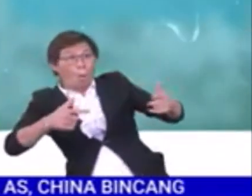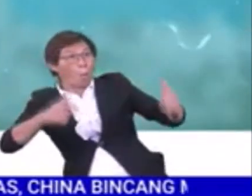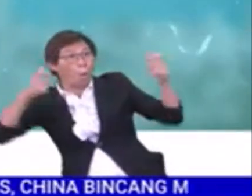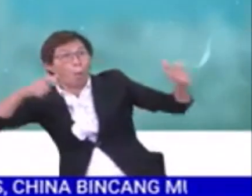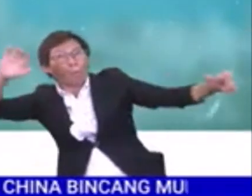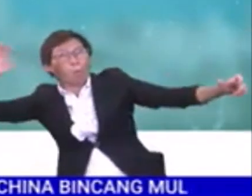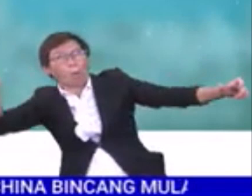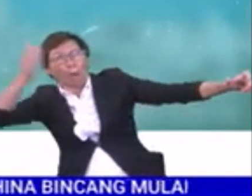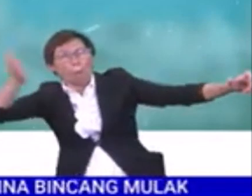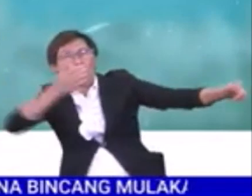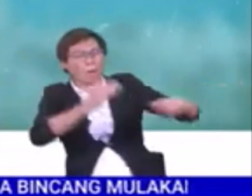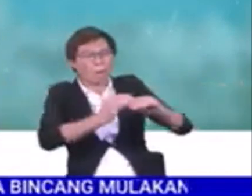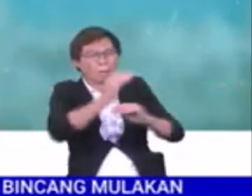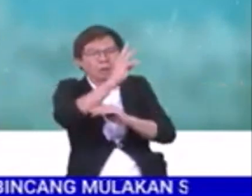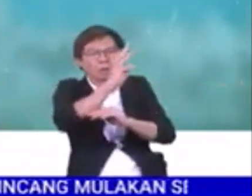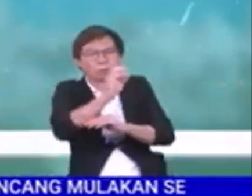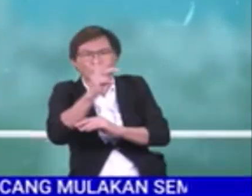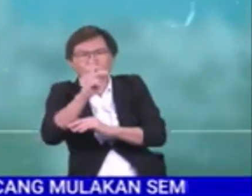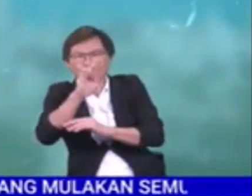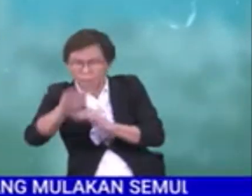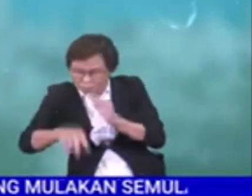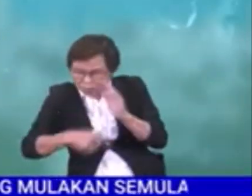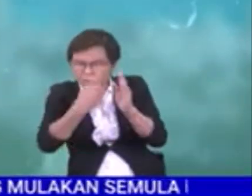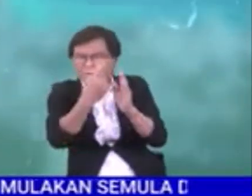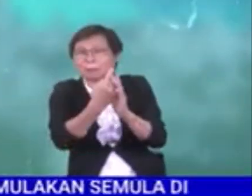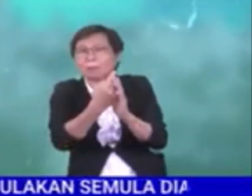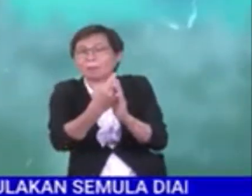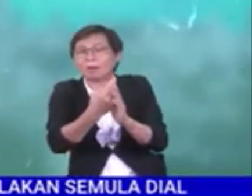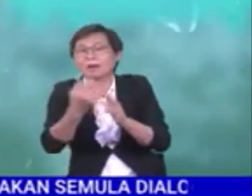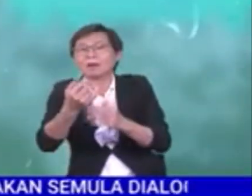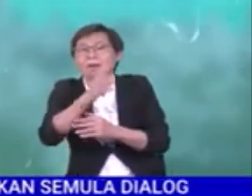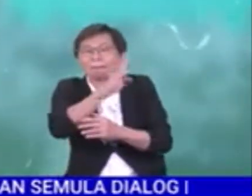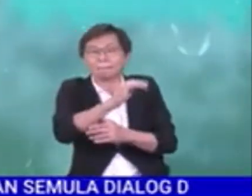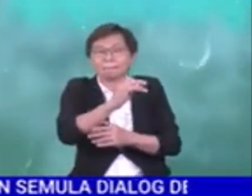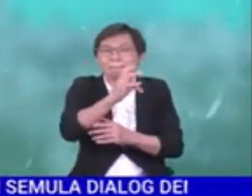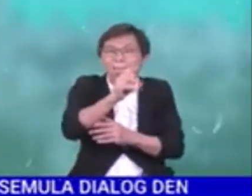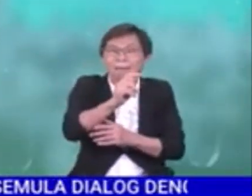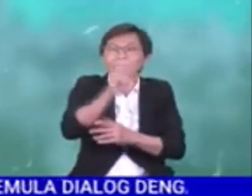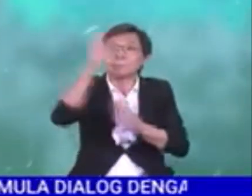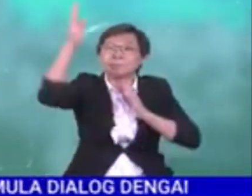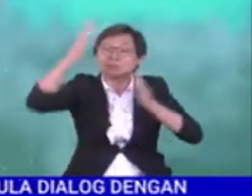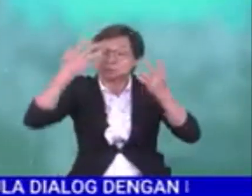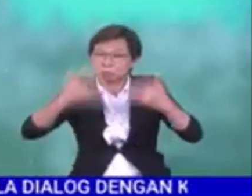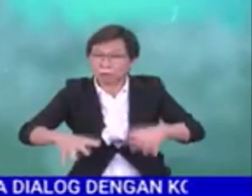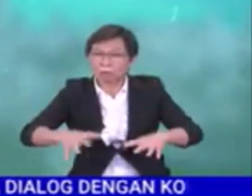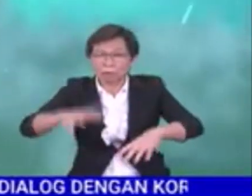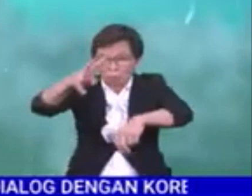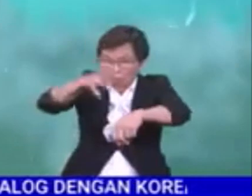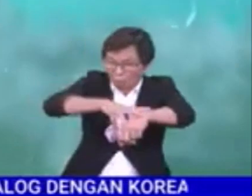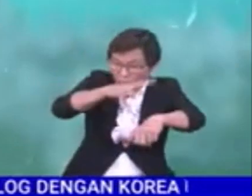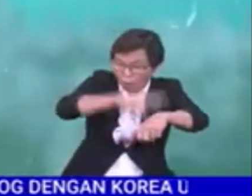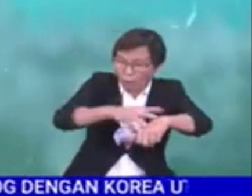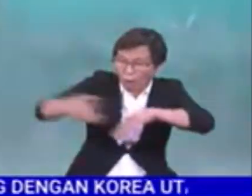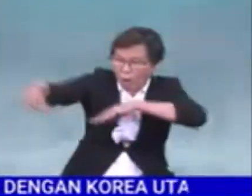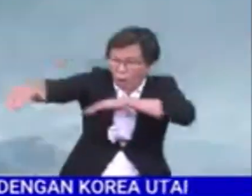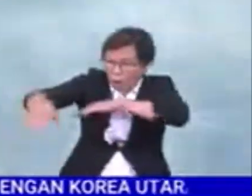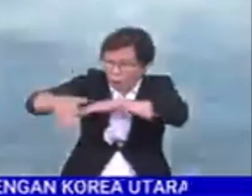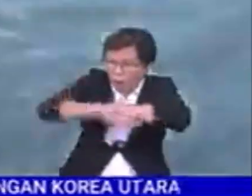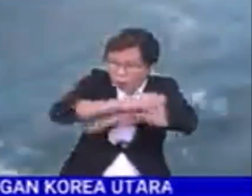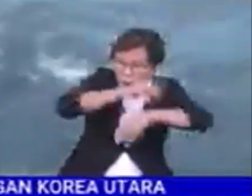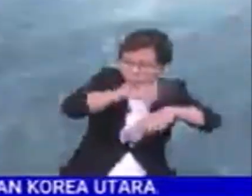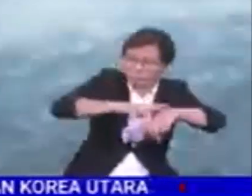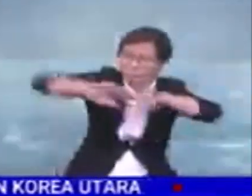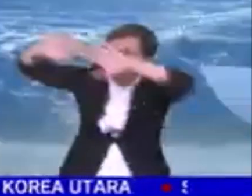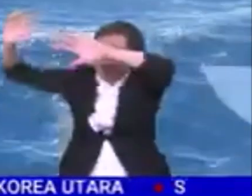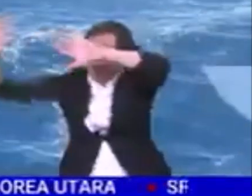kencang melebihi 60 km per jam. Oleh itu, Jabatan Meteorologi Malaysia telah mengemaskini amaran kerana laut iaitu amaran air